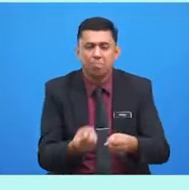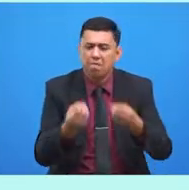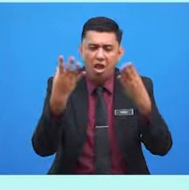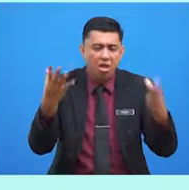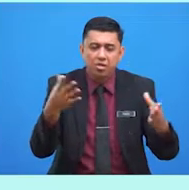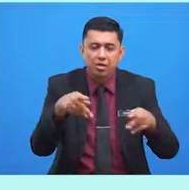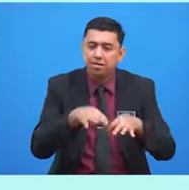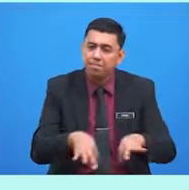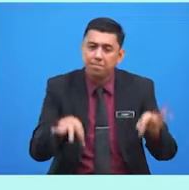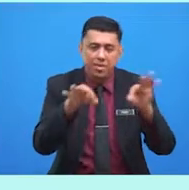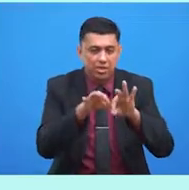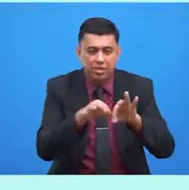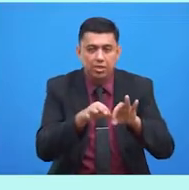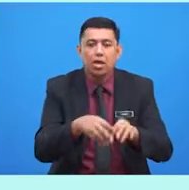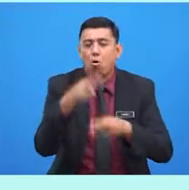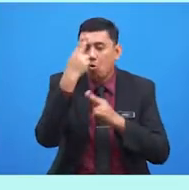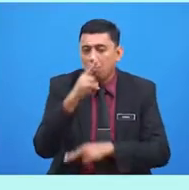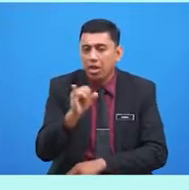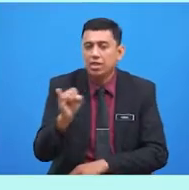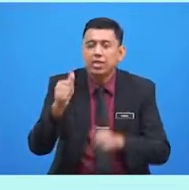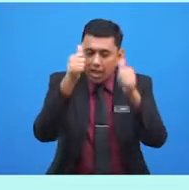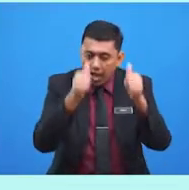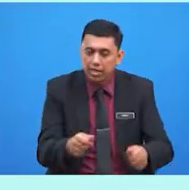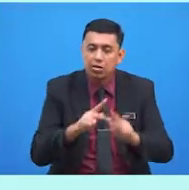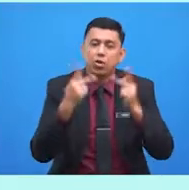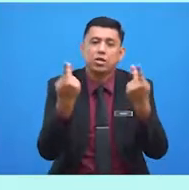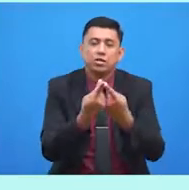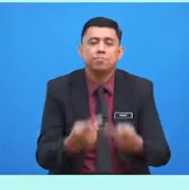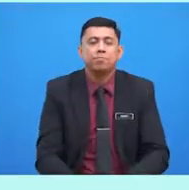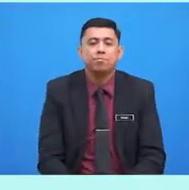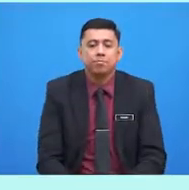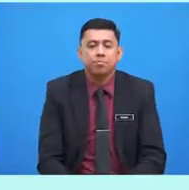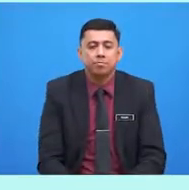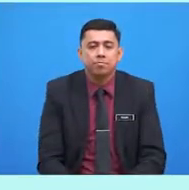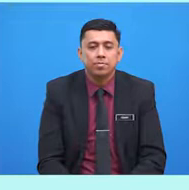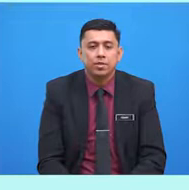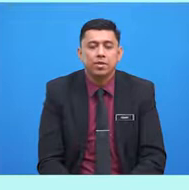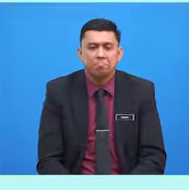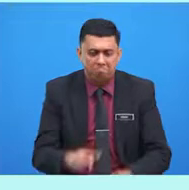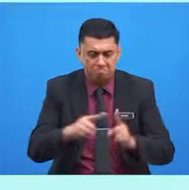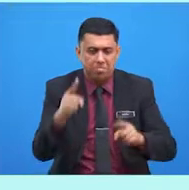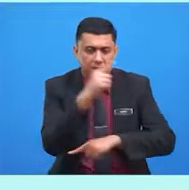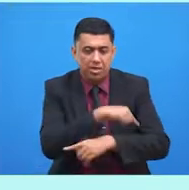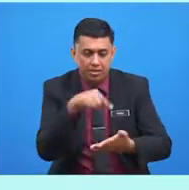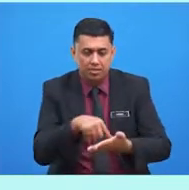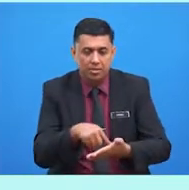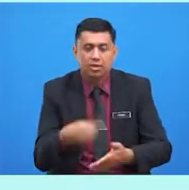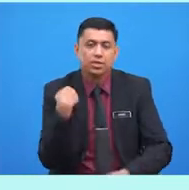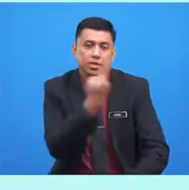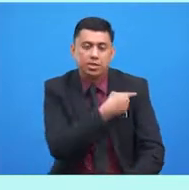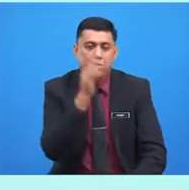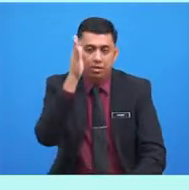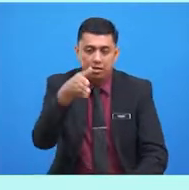kepentingan menghormati ahli keluarga. namun, hari ini, kita akan